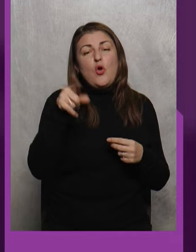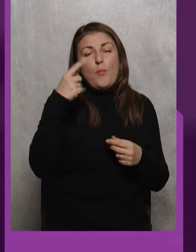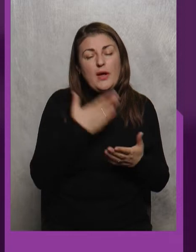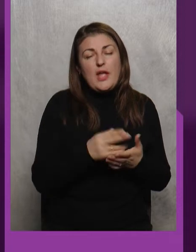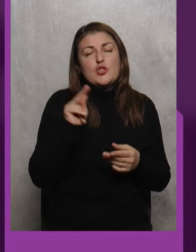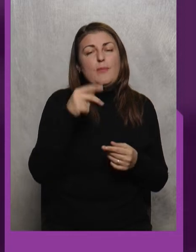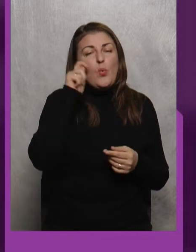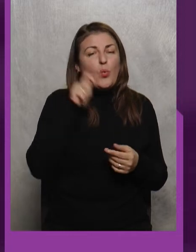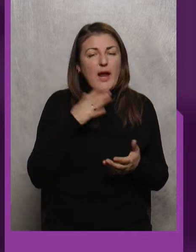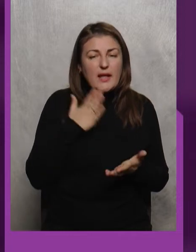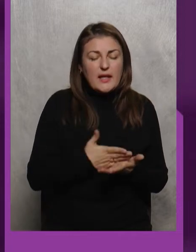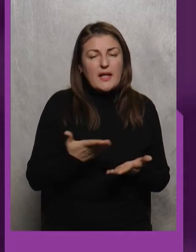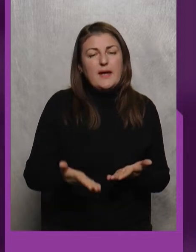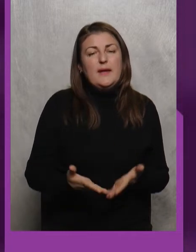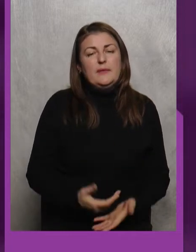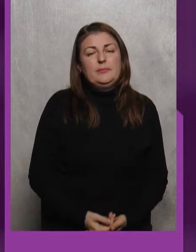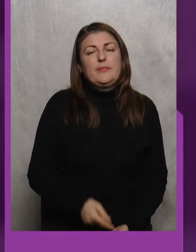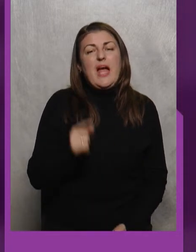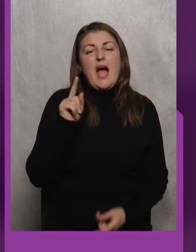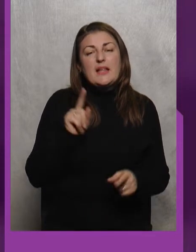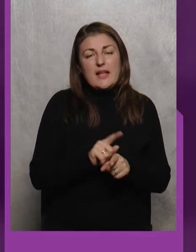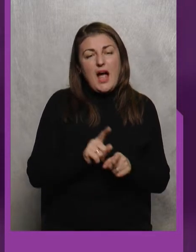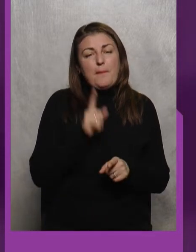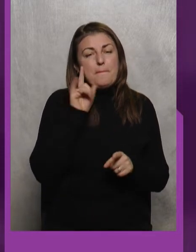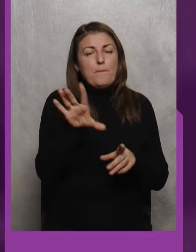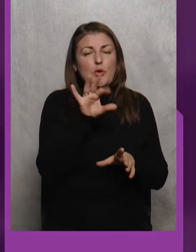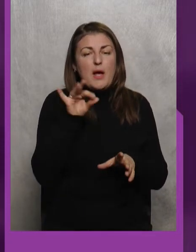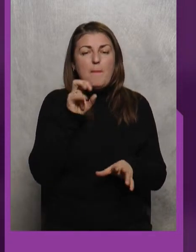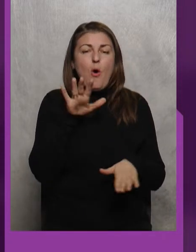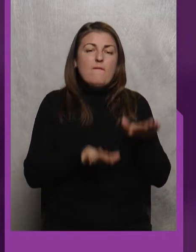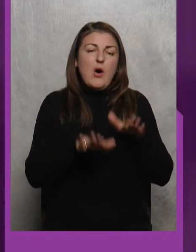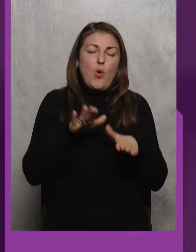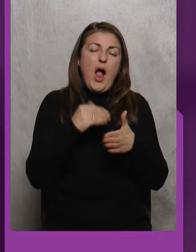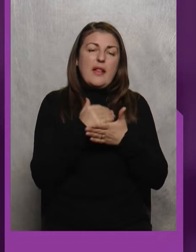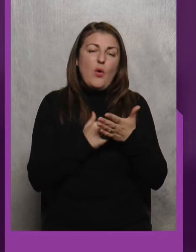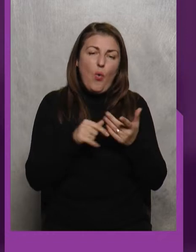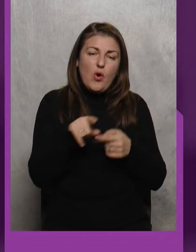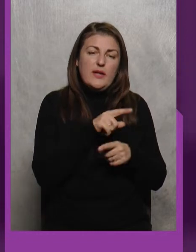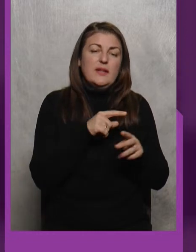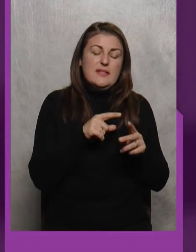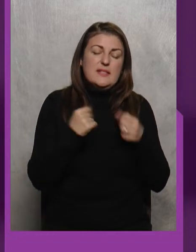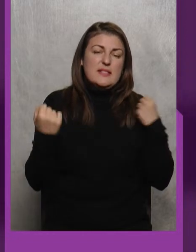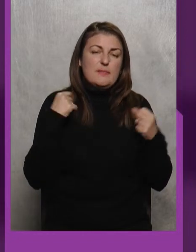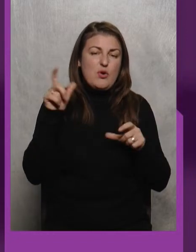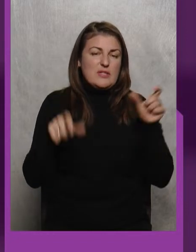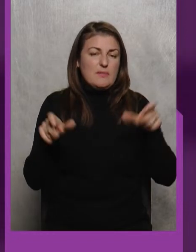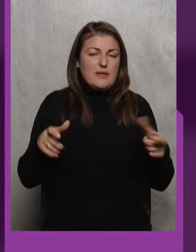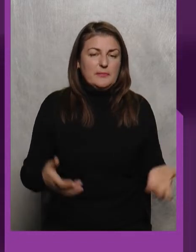Чемпіонат України є Так от підбираються по ваговій категорії спортсмени